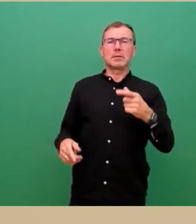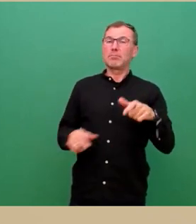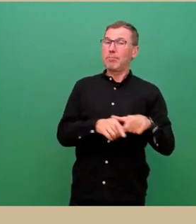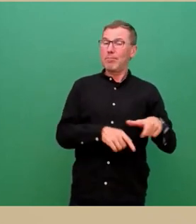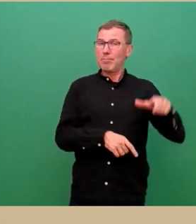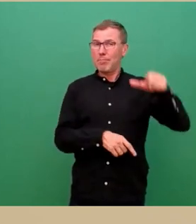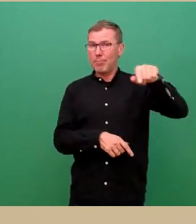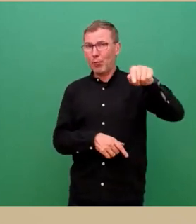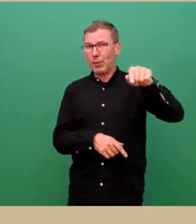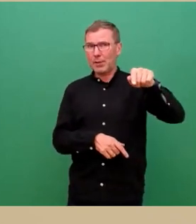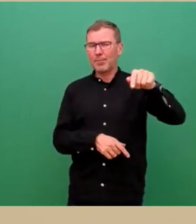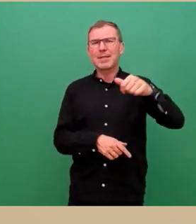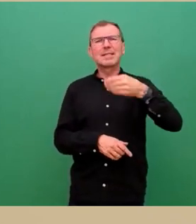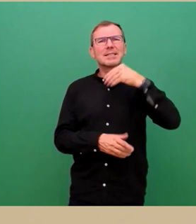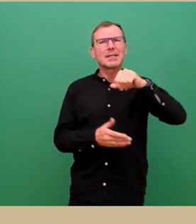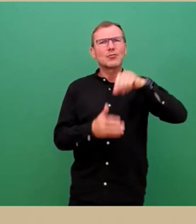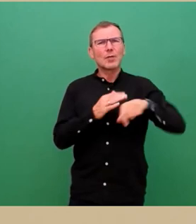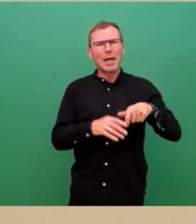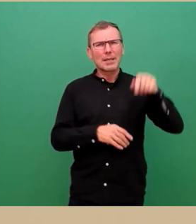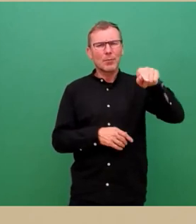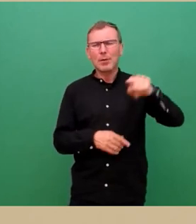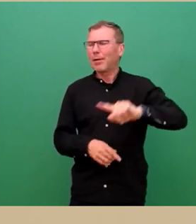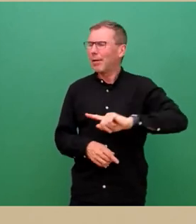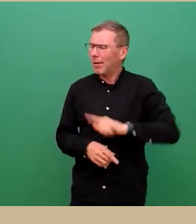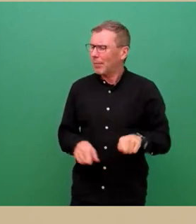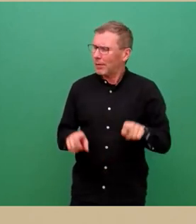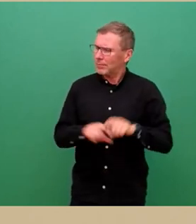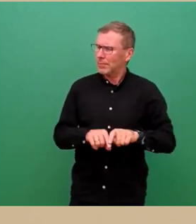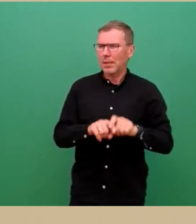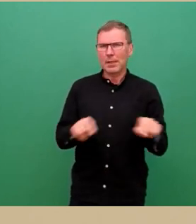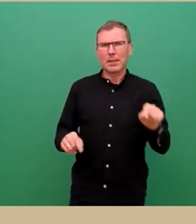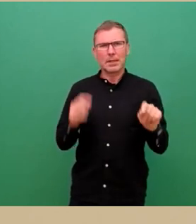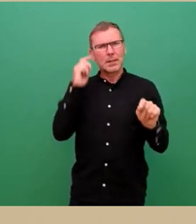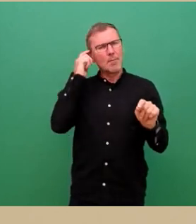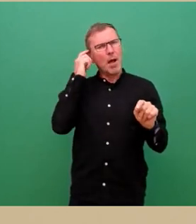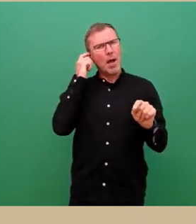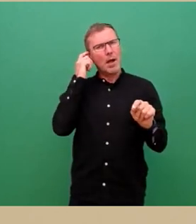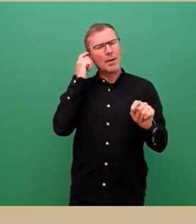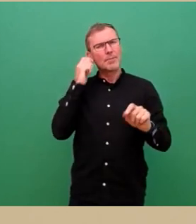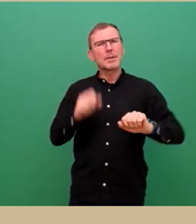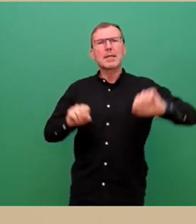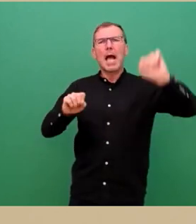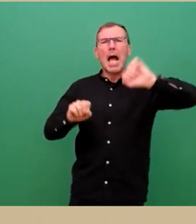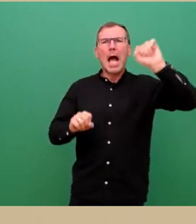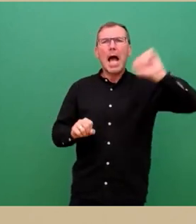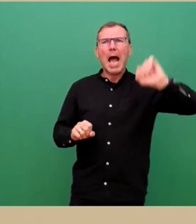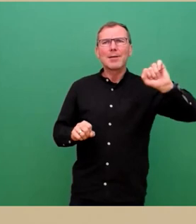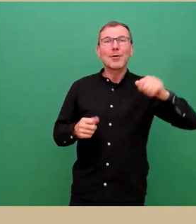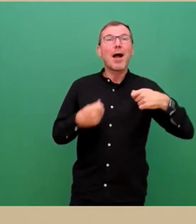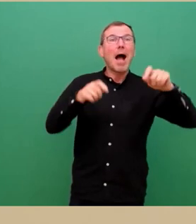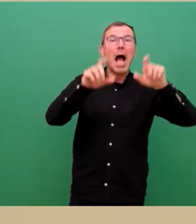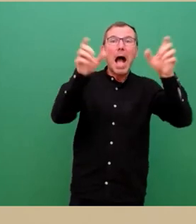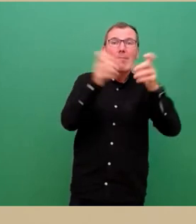insbesondere bei den Sandsteinbrücken, immer das Thema, dass die Reinigung natürlich nicht die Bausubstanz